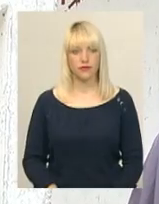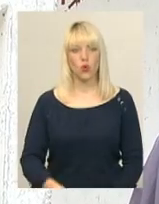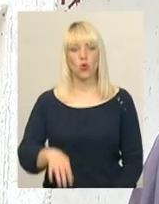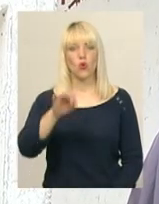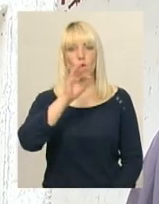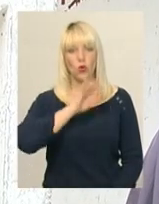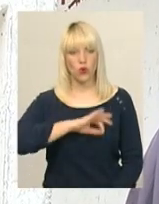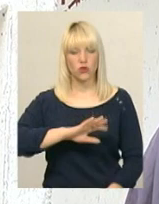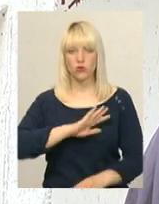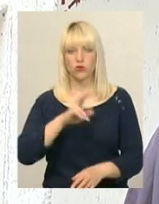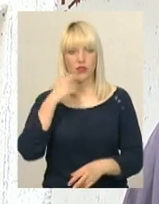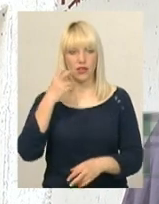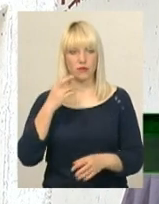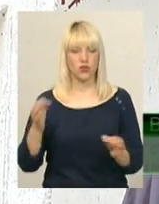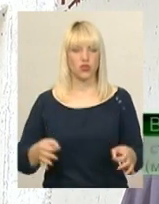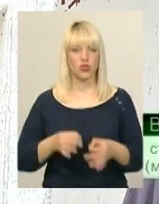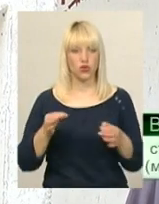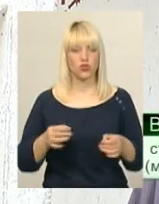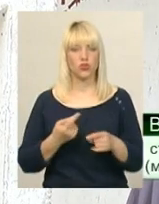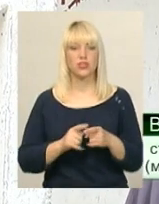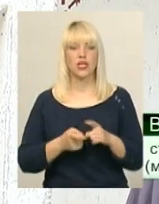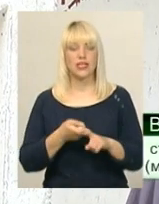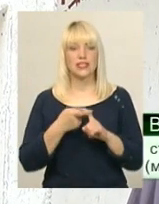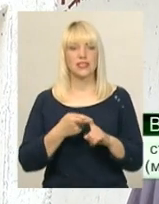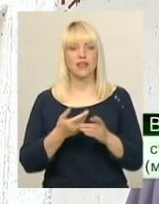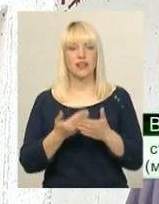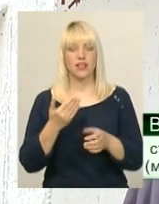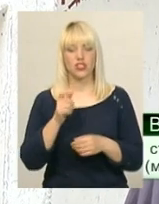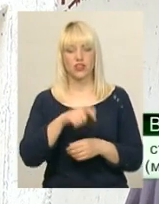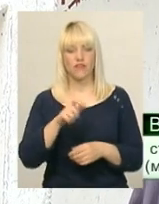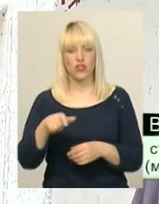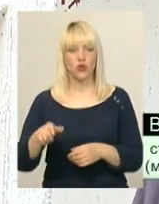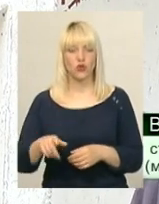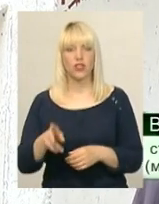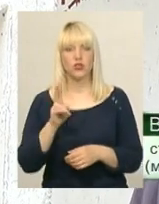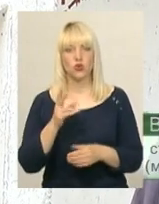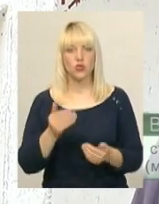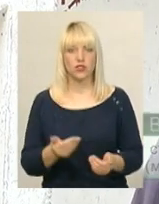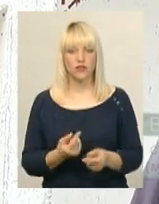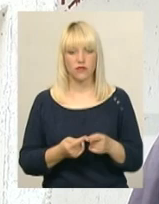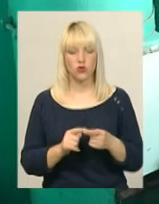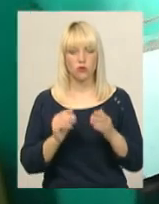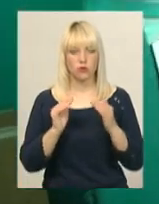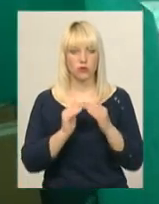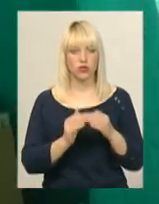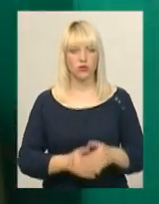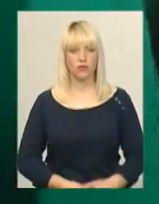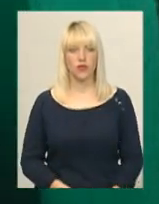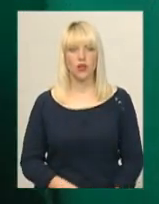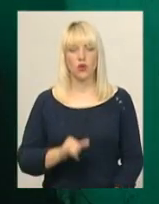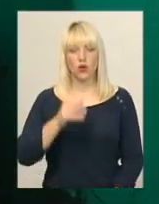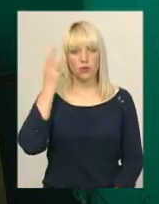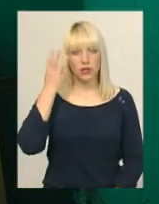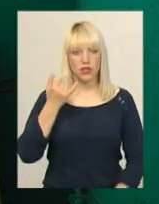Користуємося, не смердить нічого. Це залежить від того контингенту, тих мешканців, які живуть в тому будинку. У Хмельницькому